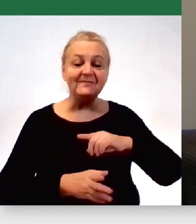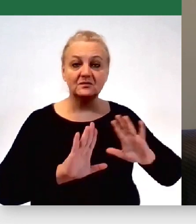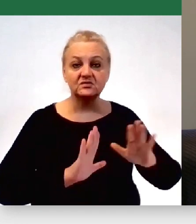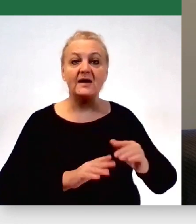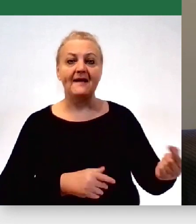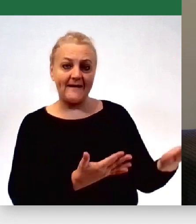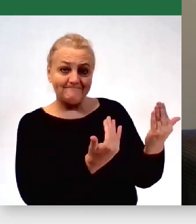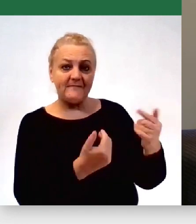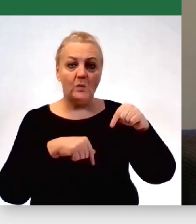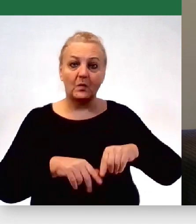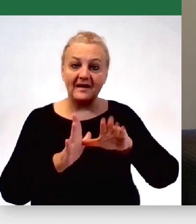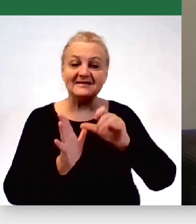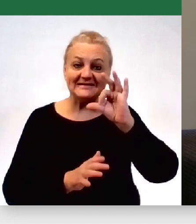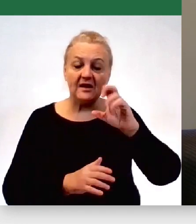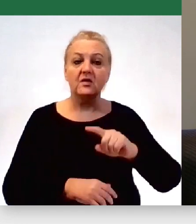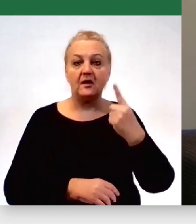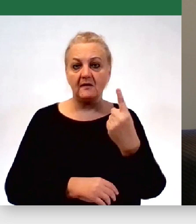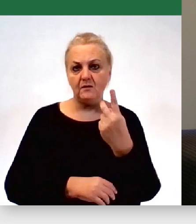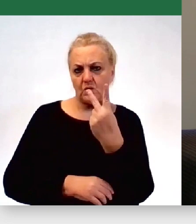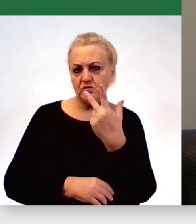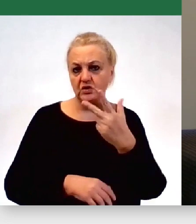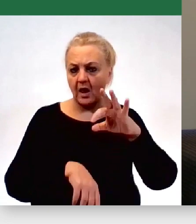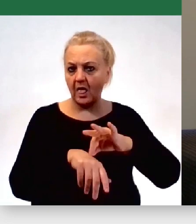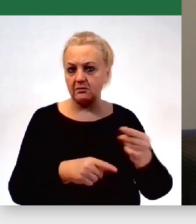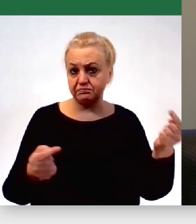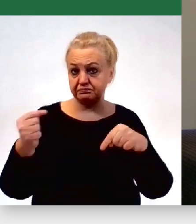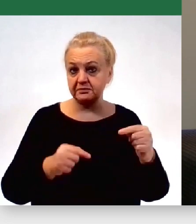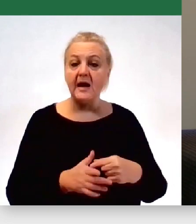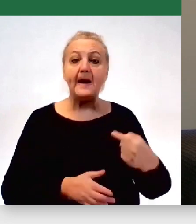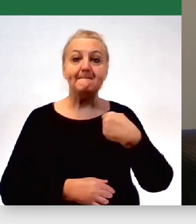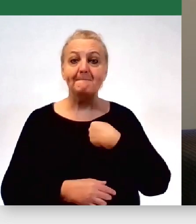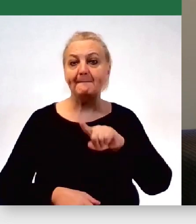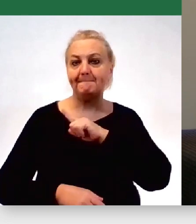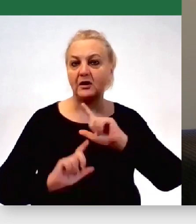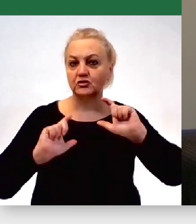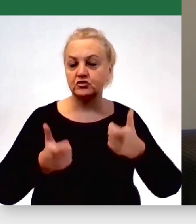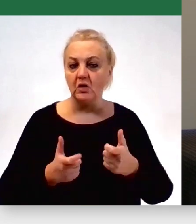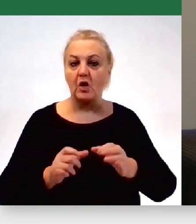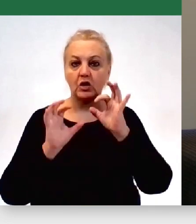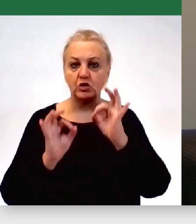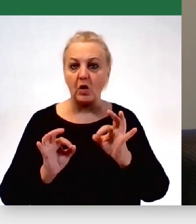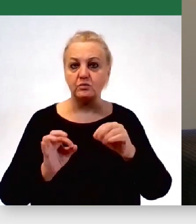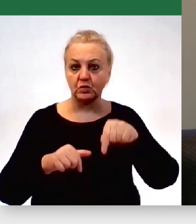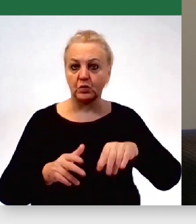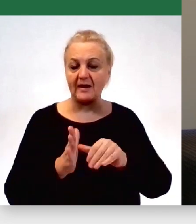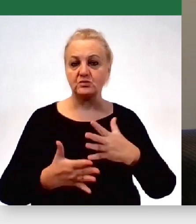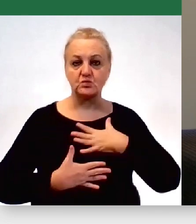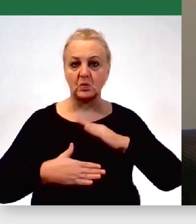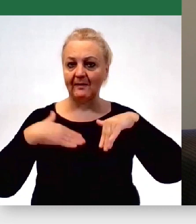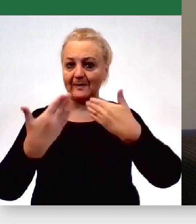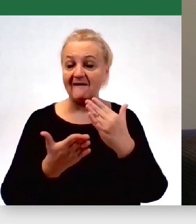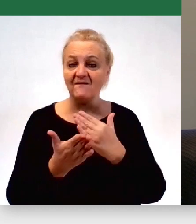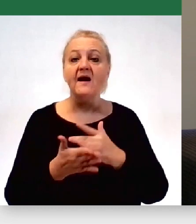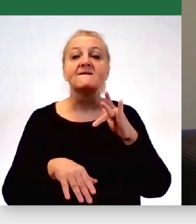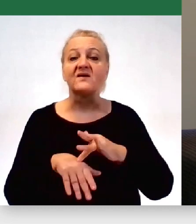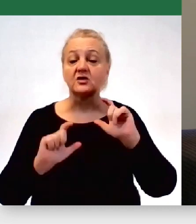Starachowic. Przyszedł najpierw jeden, drugi, trzeci lekarz. Zadbaliśmy o to, żeby dobrze się w naszym mieście poczuli. Jaki jest efekt,